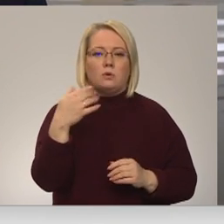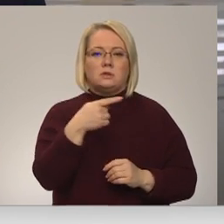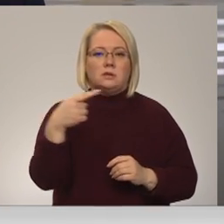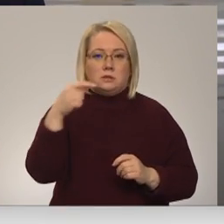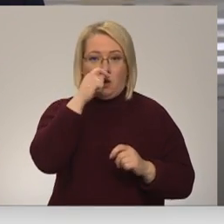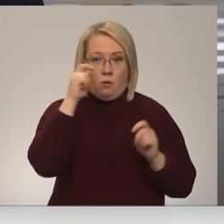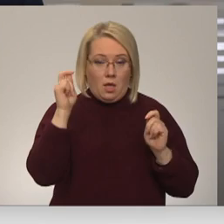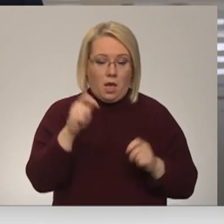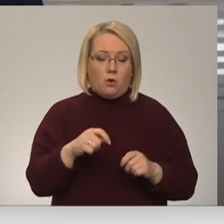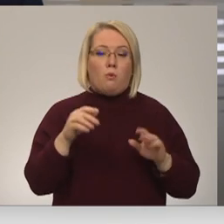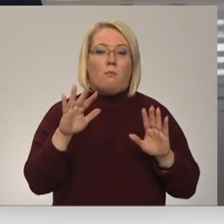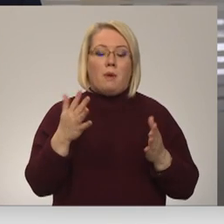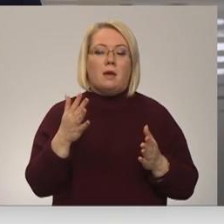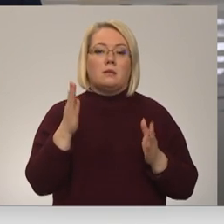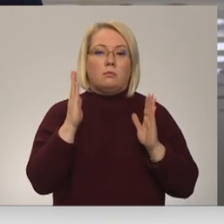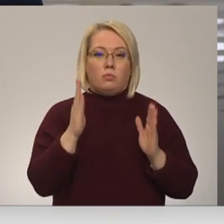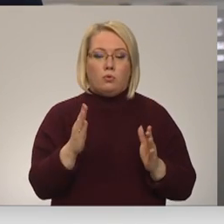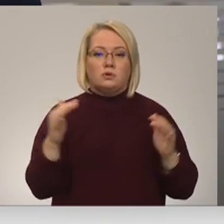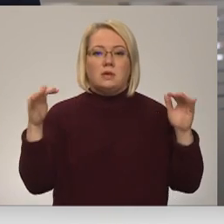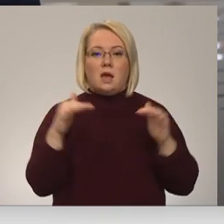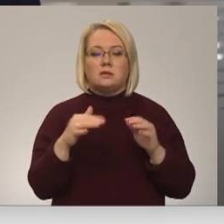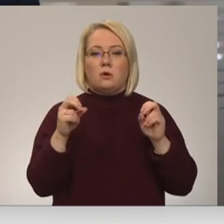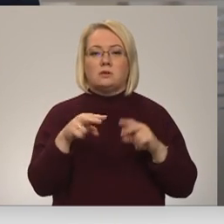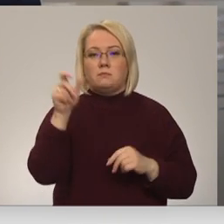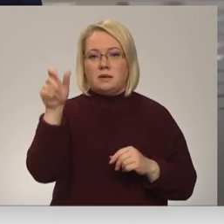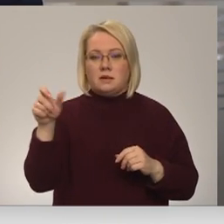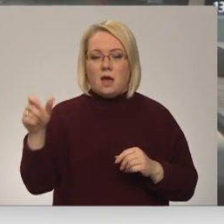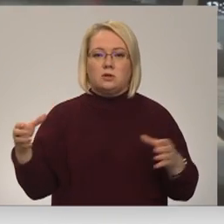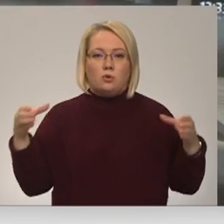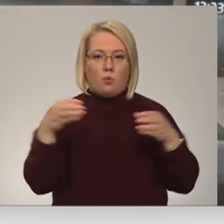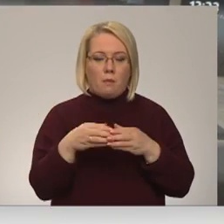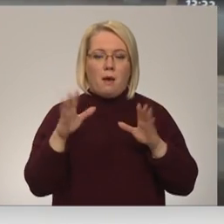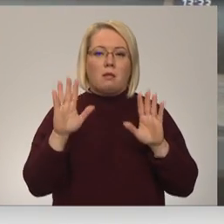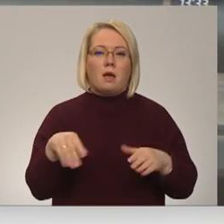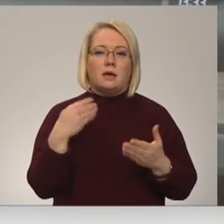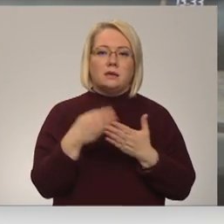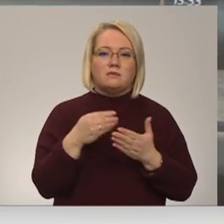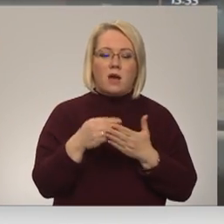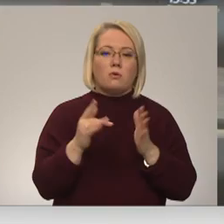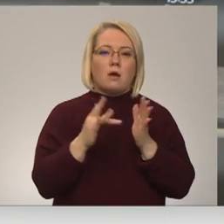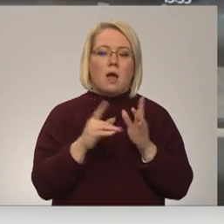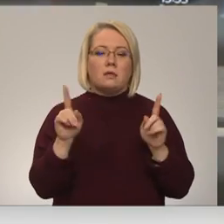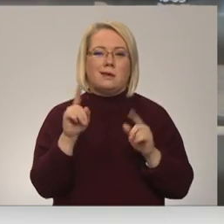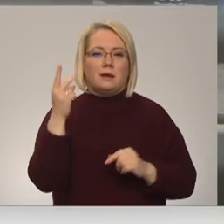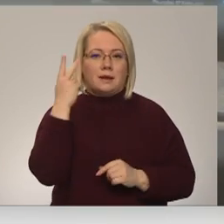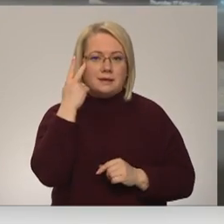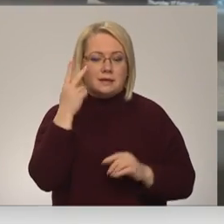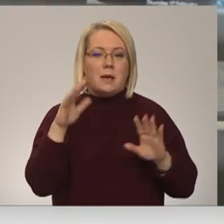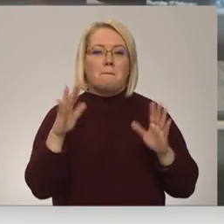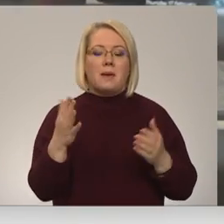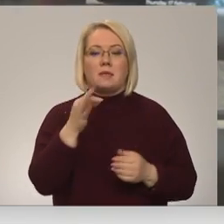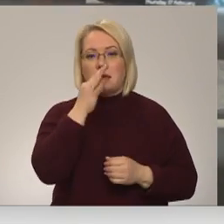Bet viennozīmīgi būs jāsasauta speciālisti visu kopumā, lai izvērtās kādu riski. Bet jāsaka tā, ka gan